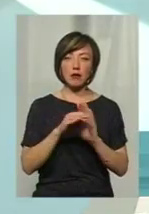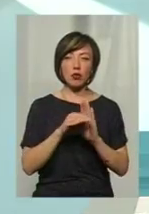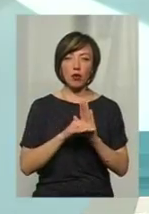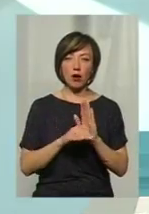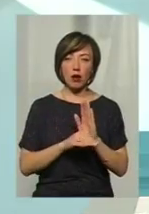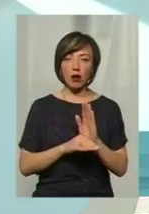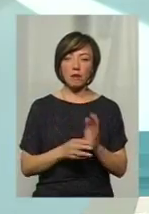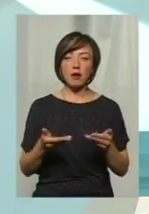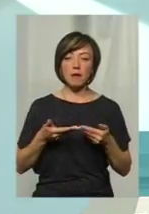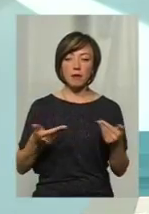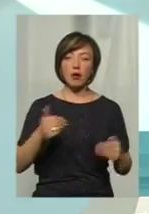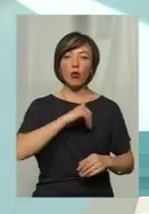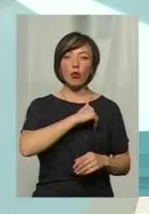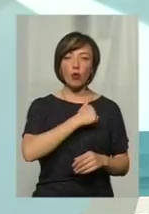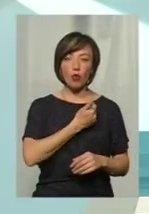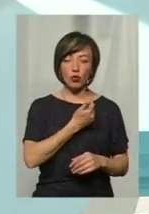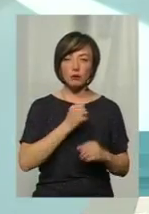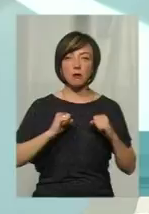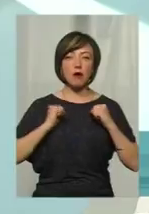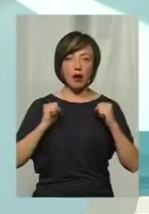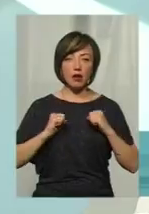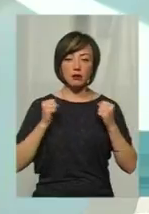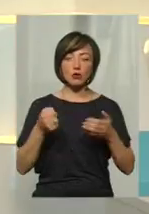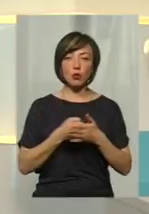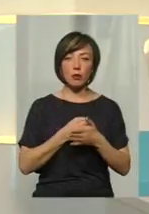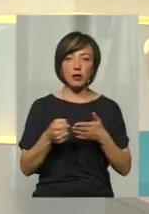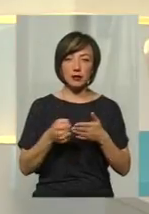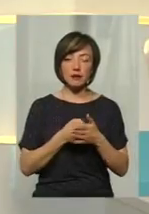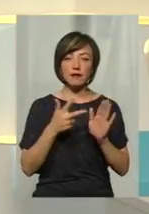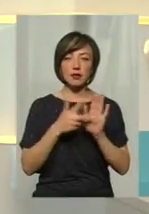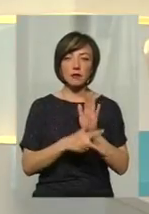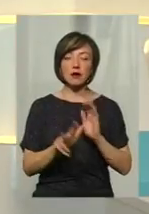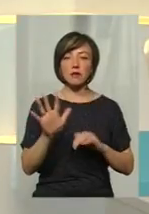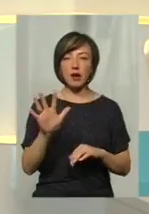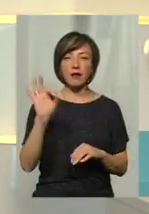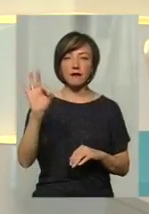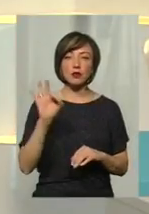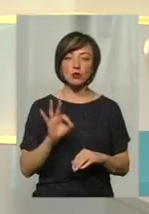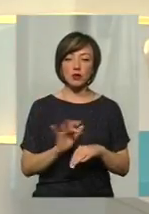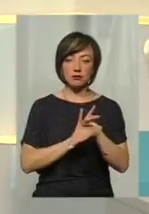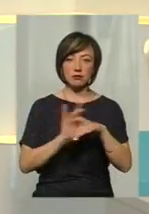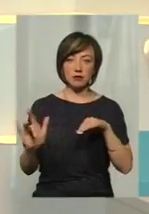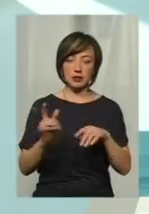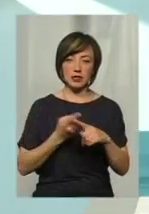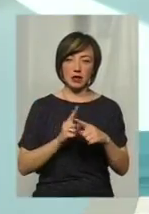хочемо, прагнемо добитись хоч 85% знищення